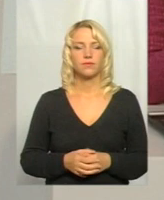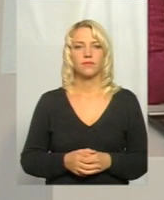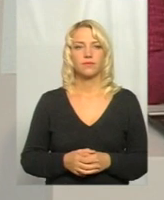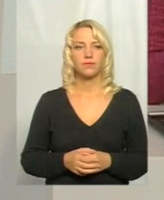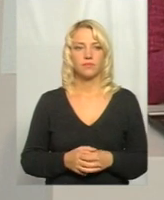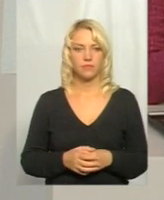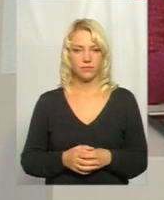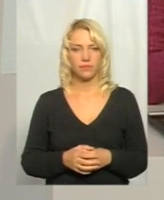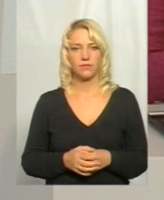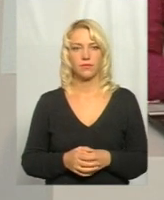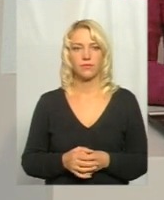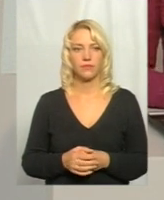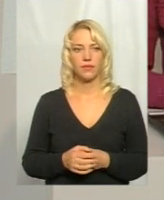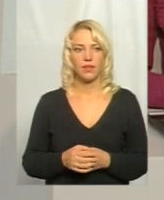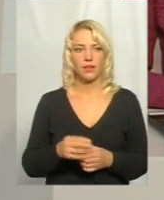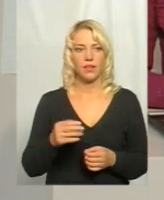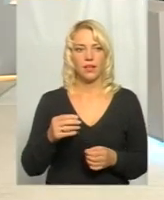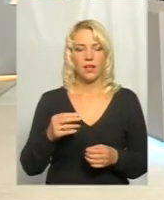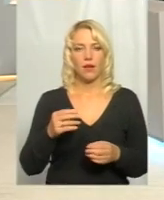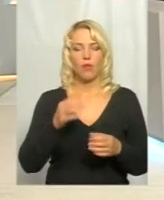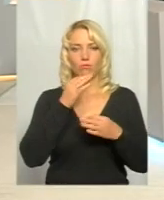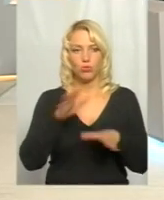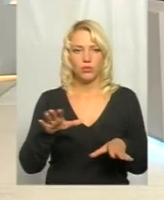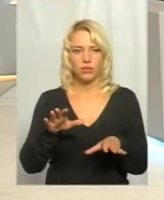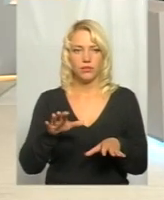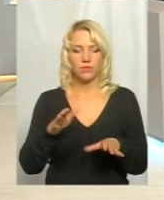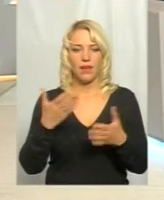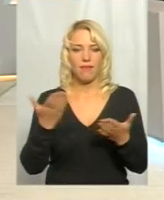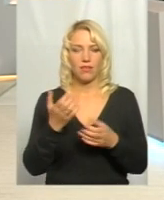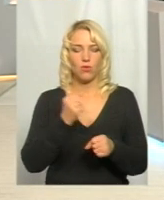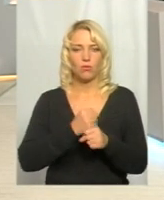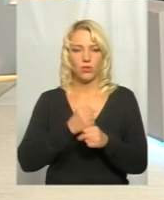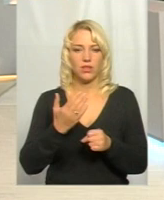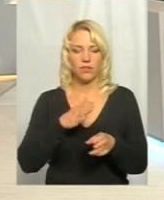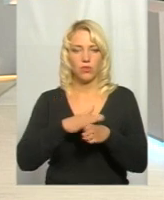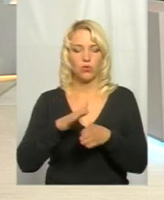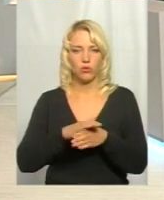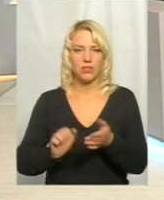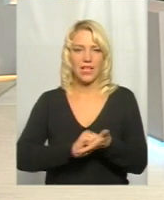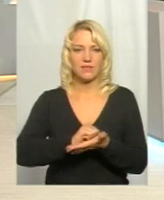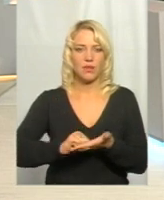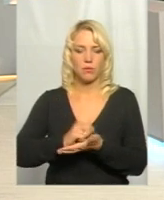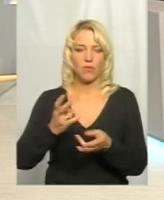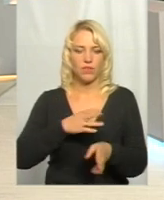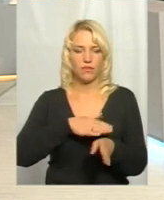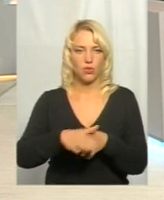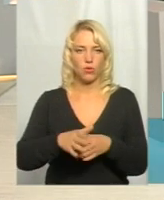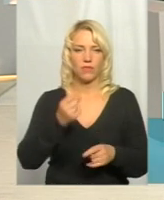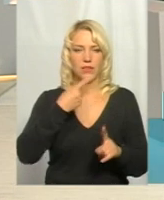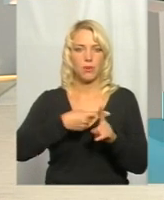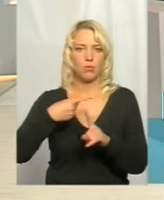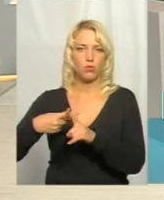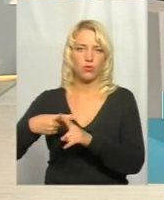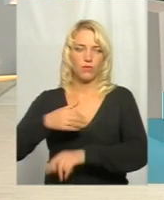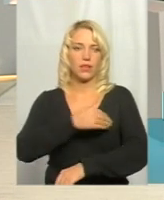без погіршення якості? Будь-які роботи, які виконуються з асфальтобетоном, потрібно виконувати при плюсових